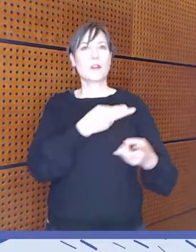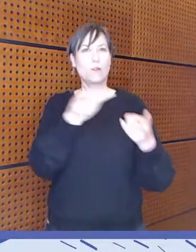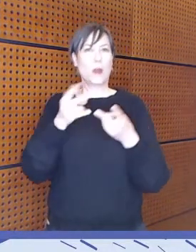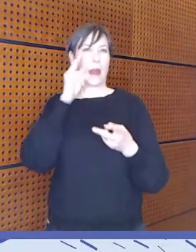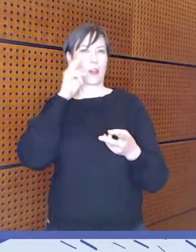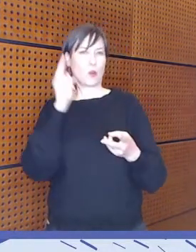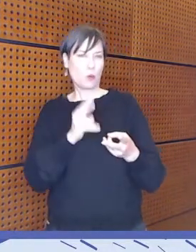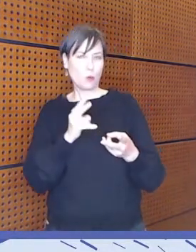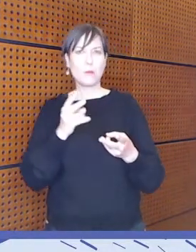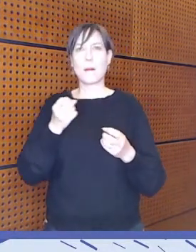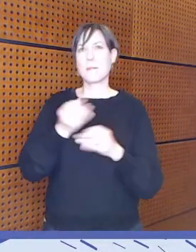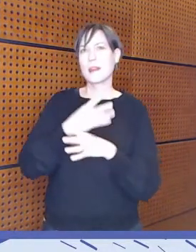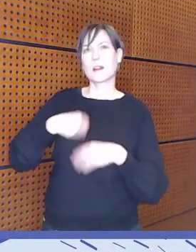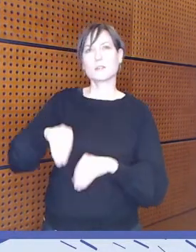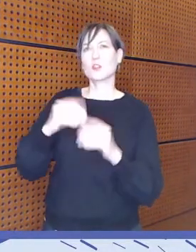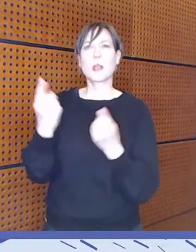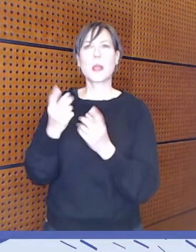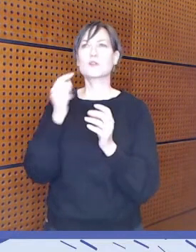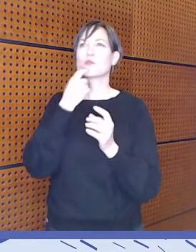näkökulmasta.